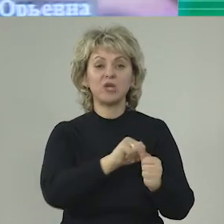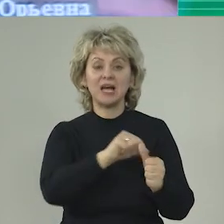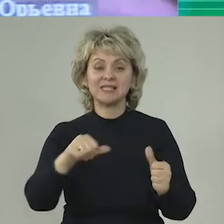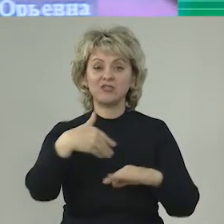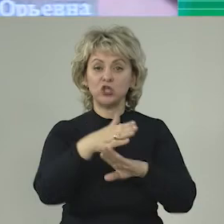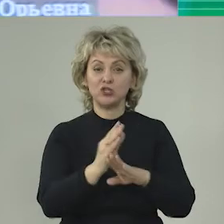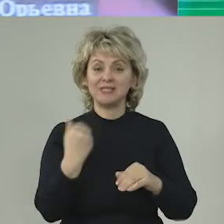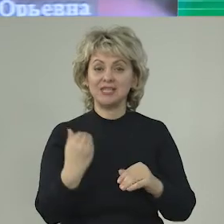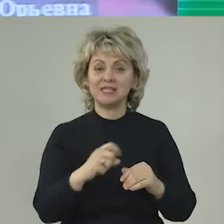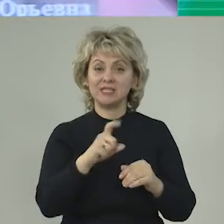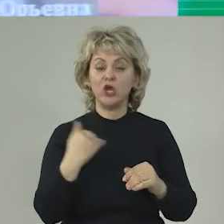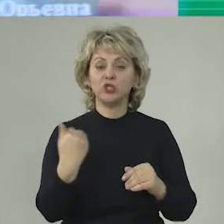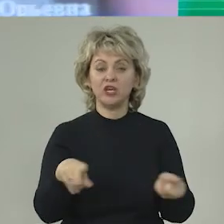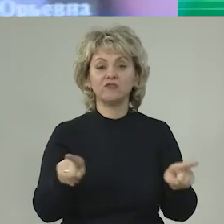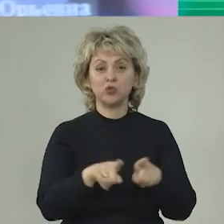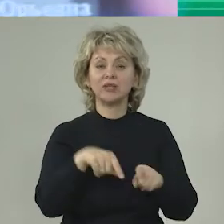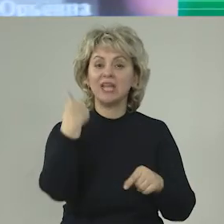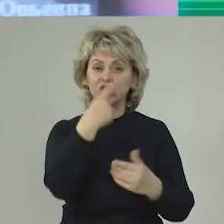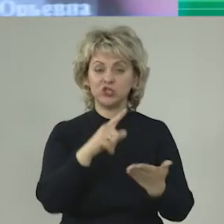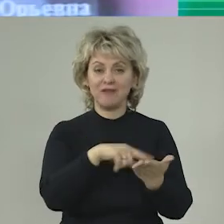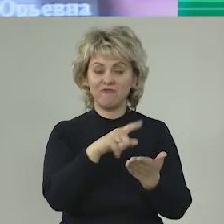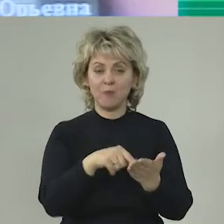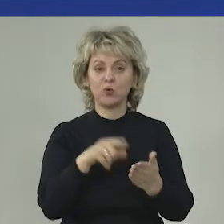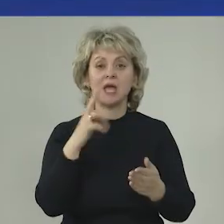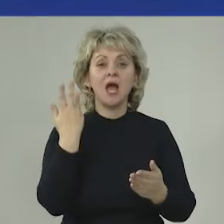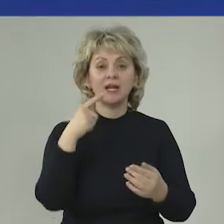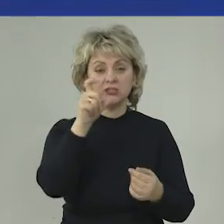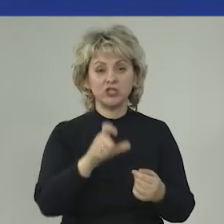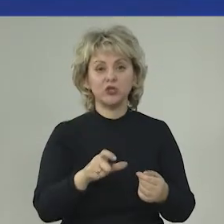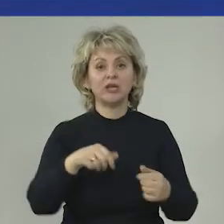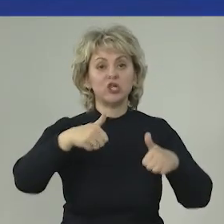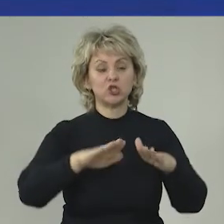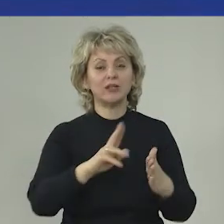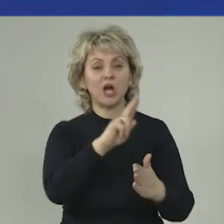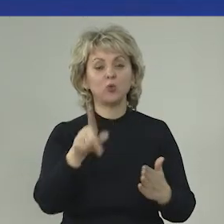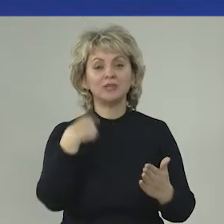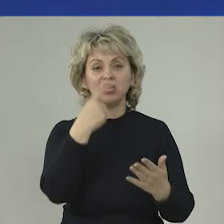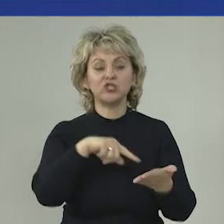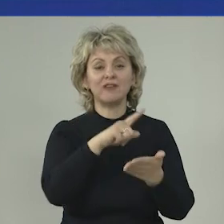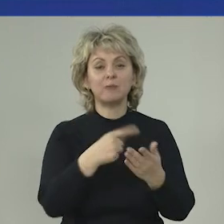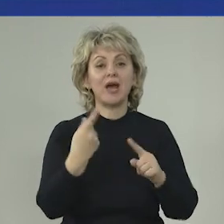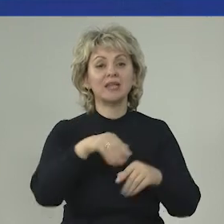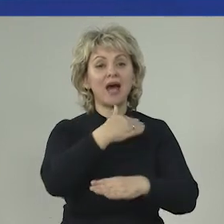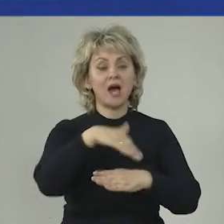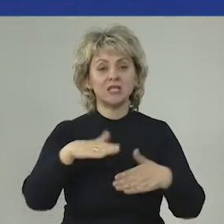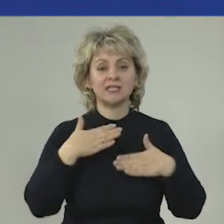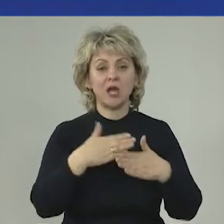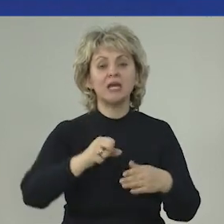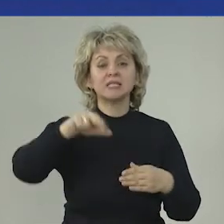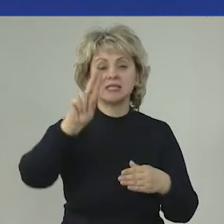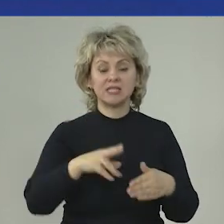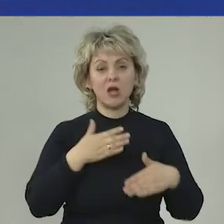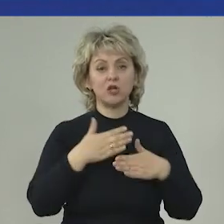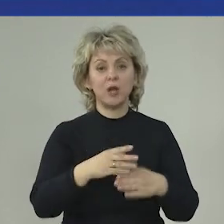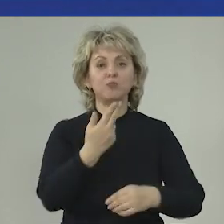Основная часть из них – это все-таки личные вопросы. Когда человек решает какой-то личный вопрос, но это адресной помощи,